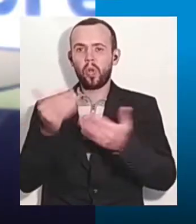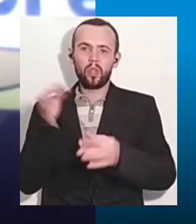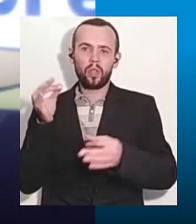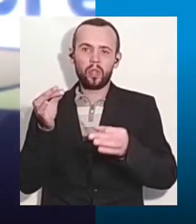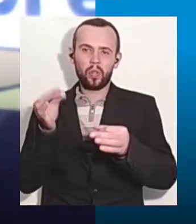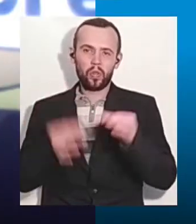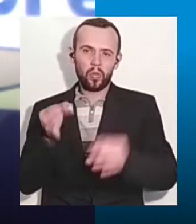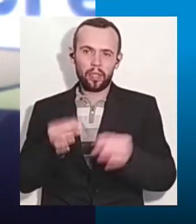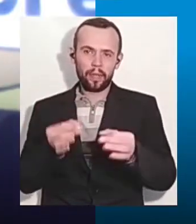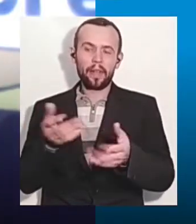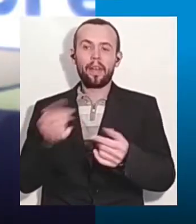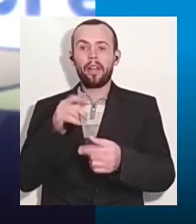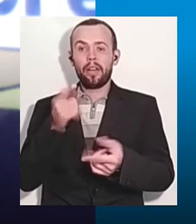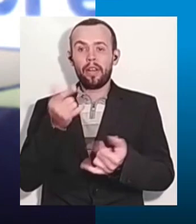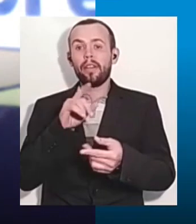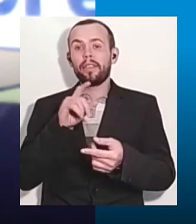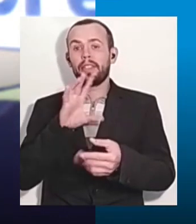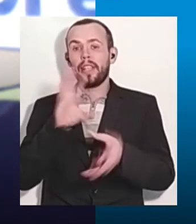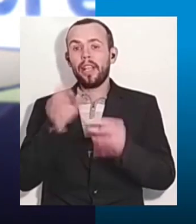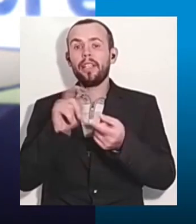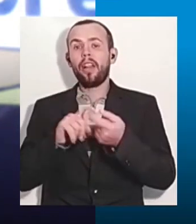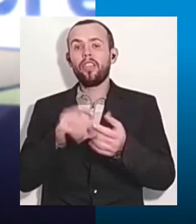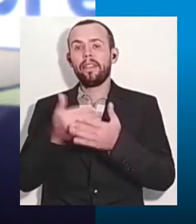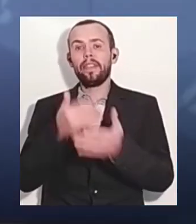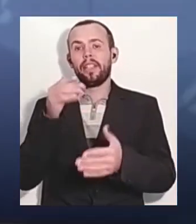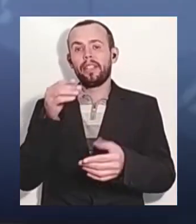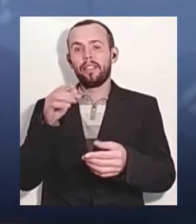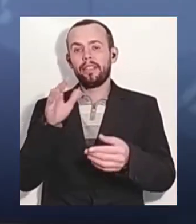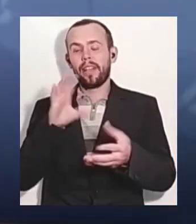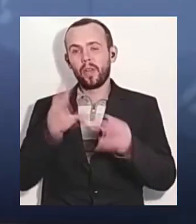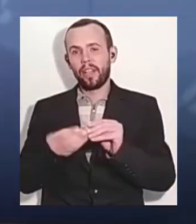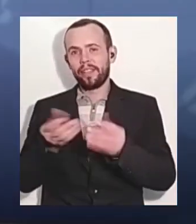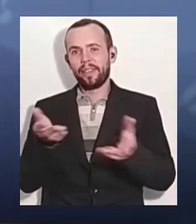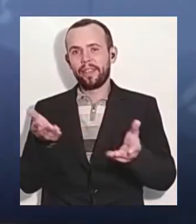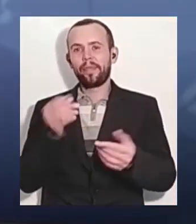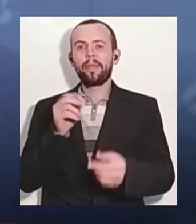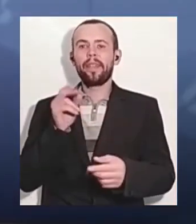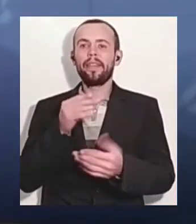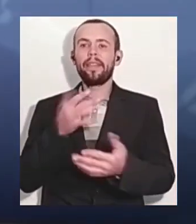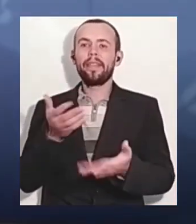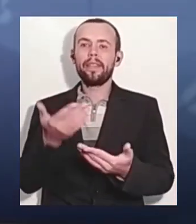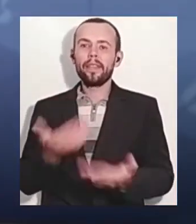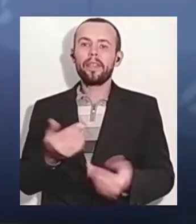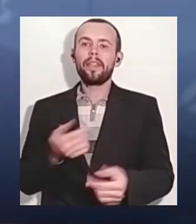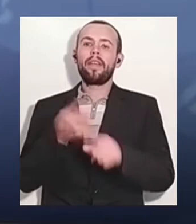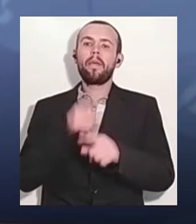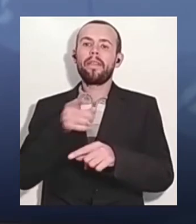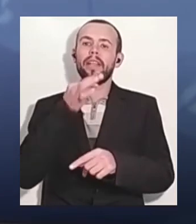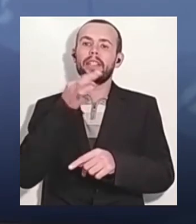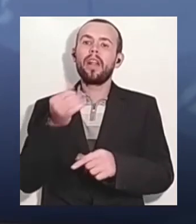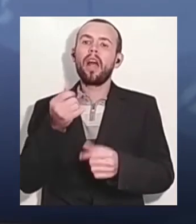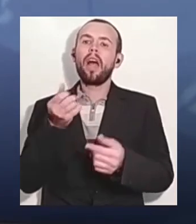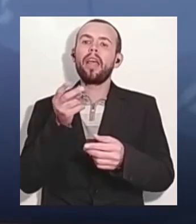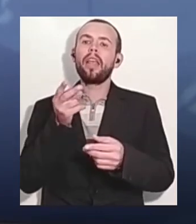людей вже не врятували. Олегу, з огляду на те, що ви сказали, маємо пандемію, як